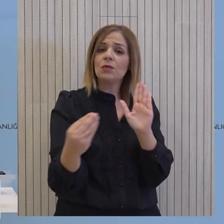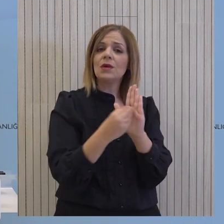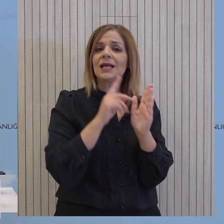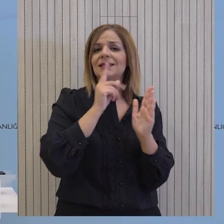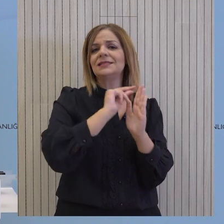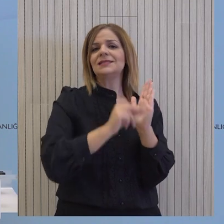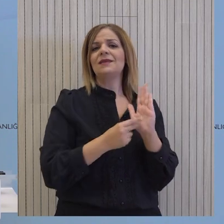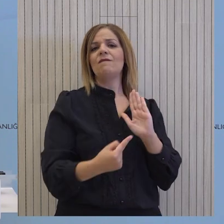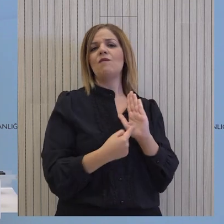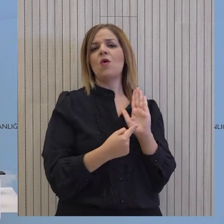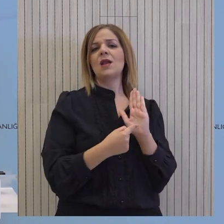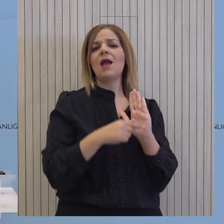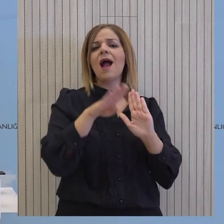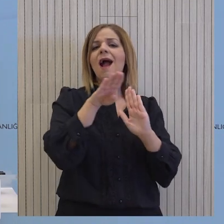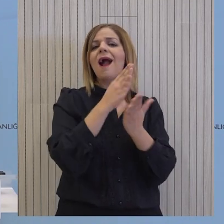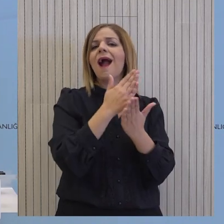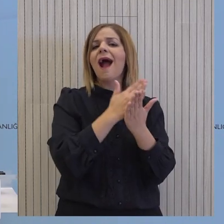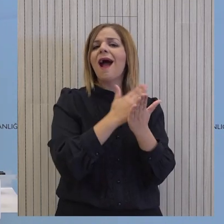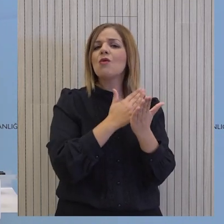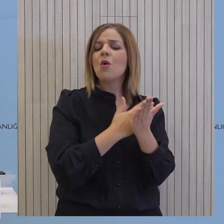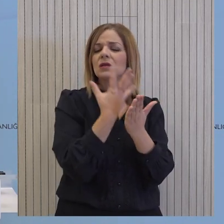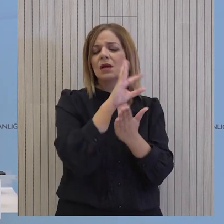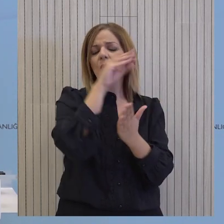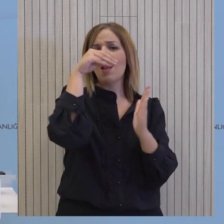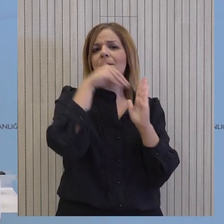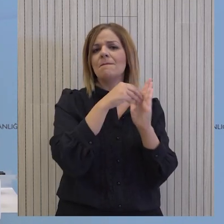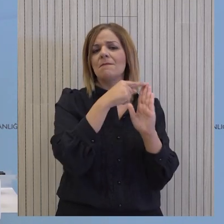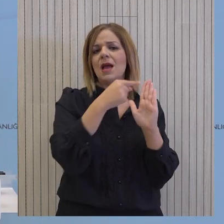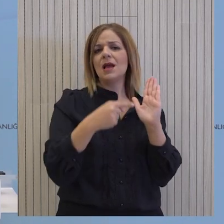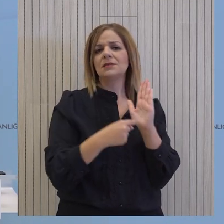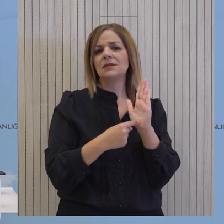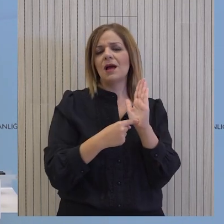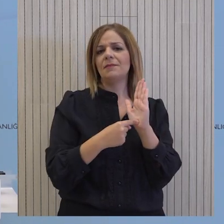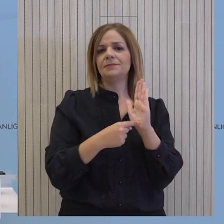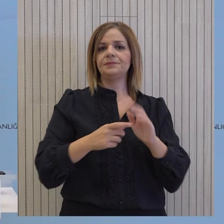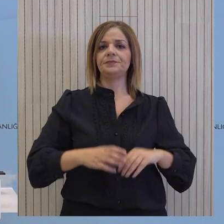βρετανικών βάσεων, αυτή προβλέπεται στη συνθήκη εγκαθίδευση της Κυπριακής Δημοκράτης από τον ΟΠΑ.